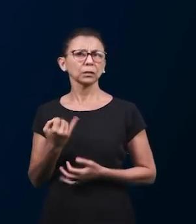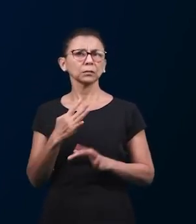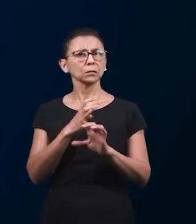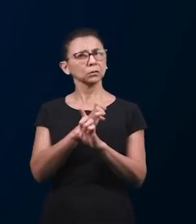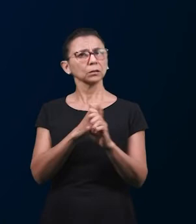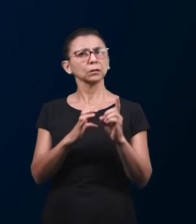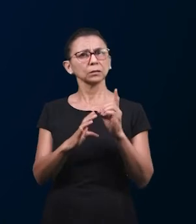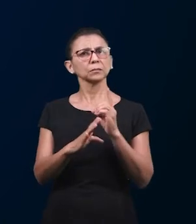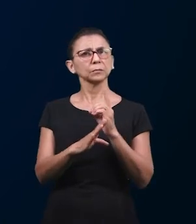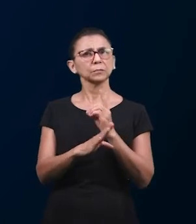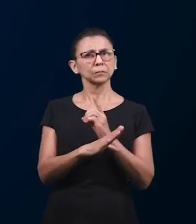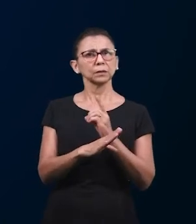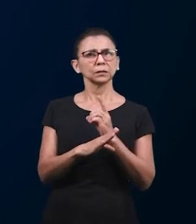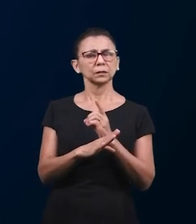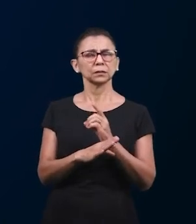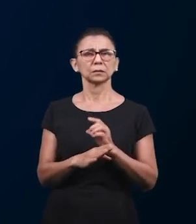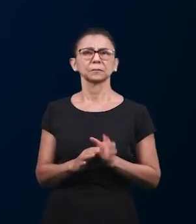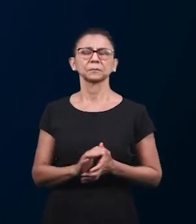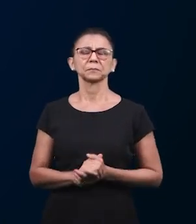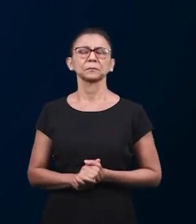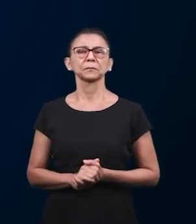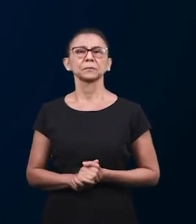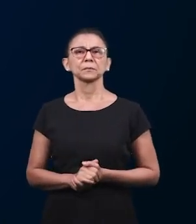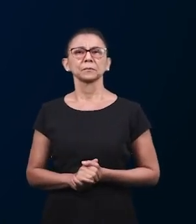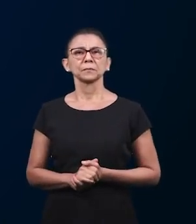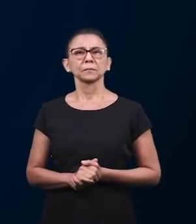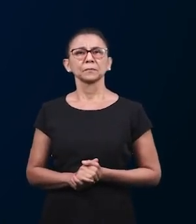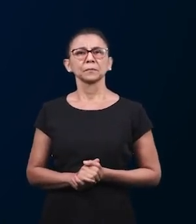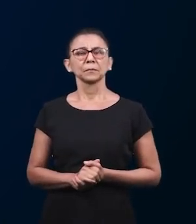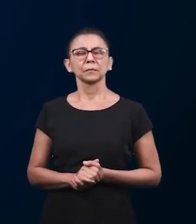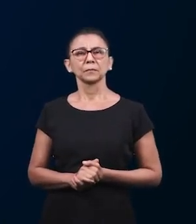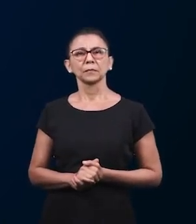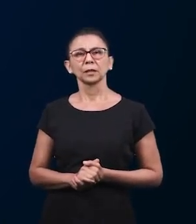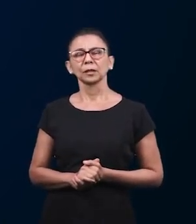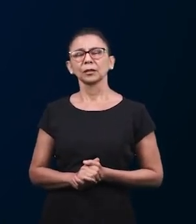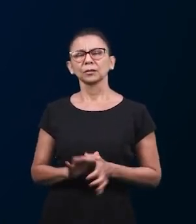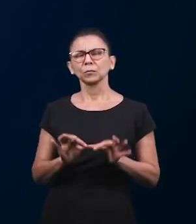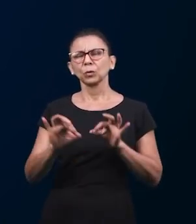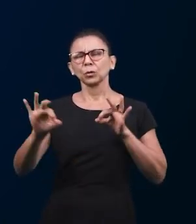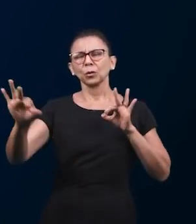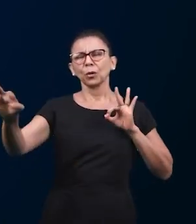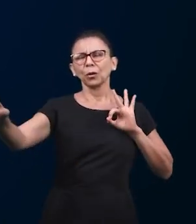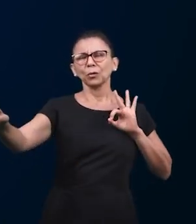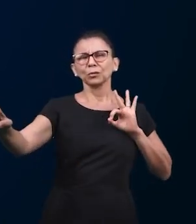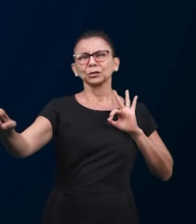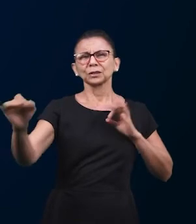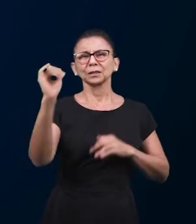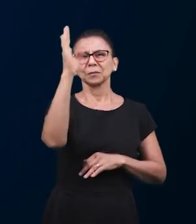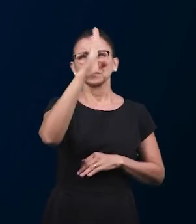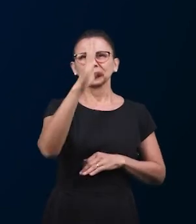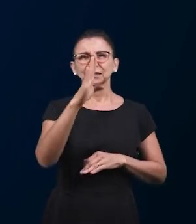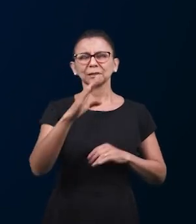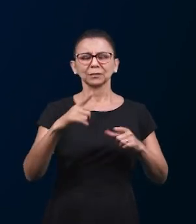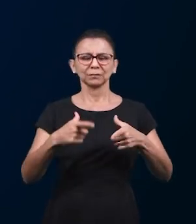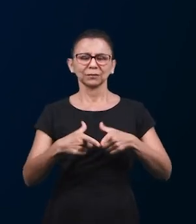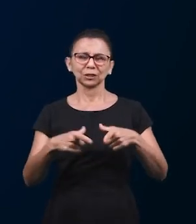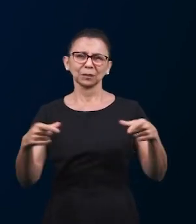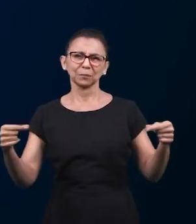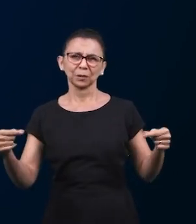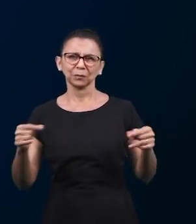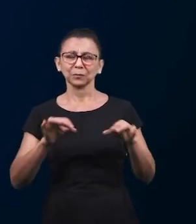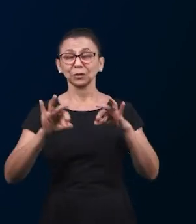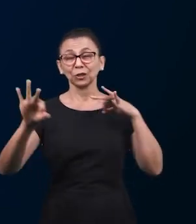Японии хотел бы поделиться с вами и сказать насколько важно учение воскресной школы для нас в Циппонии